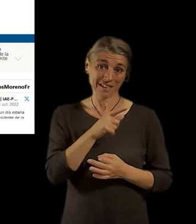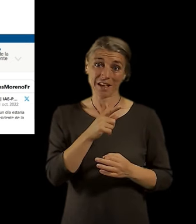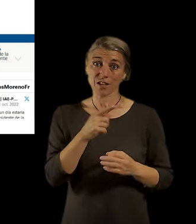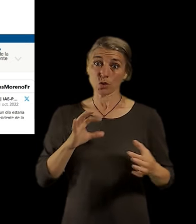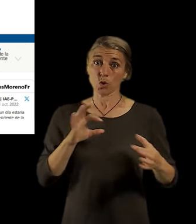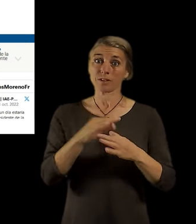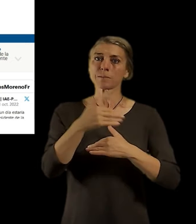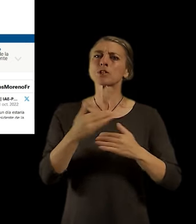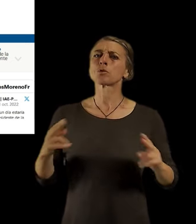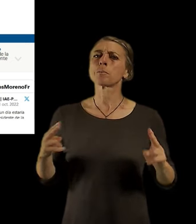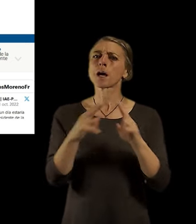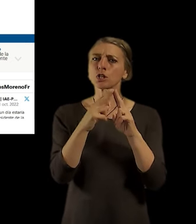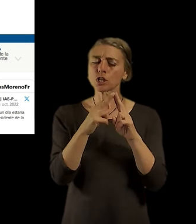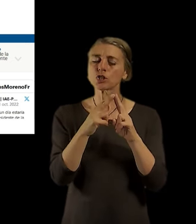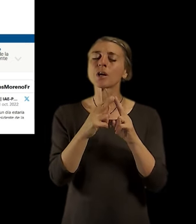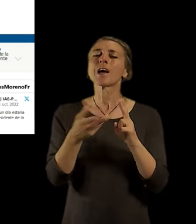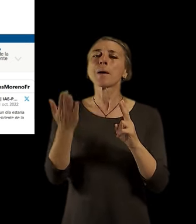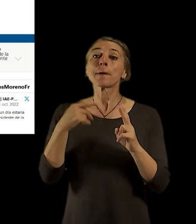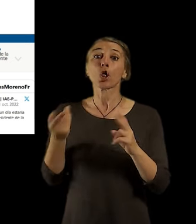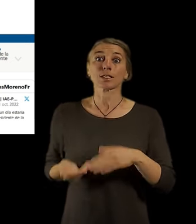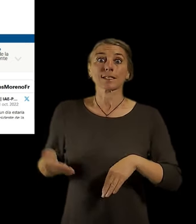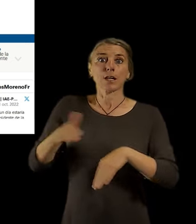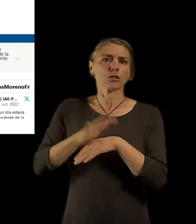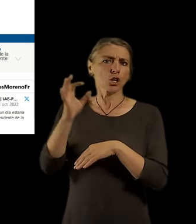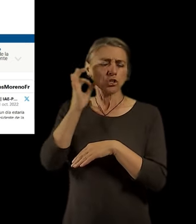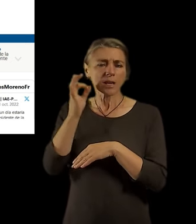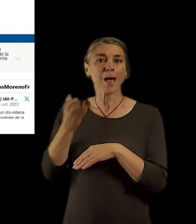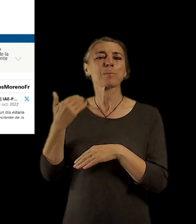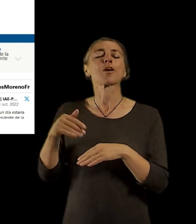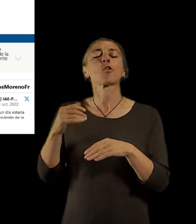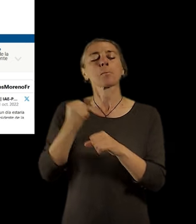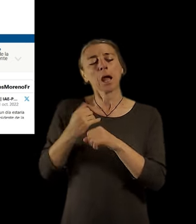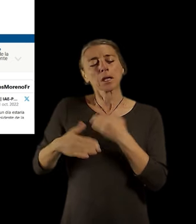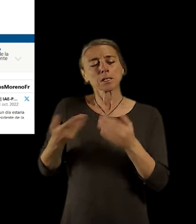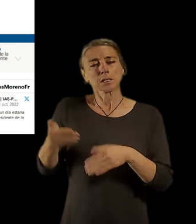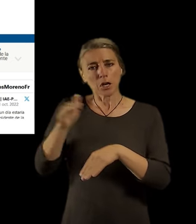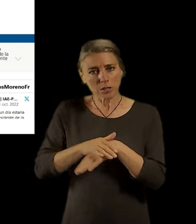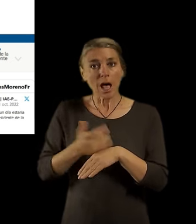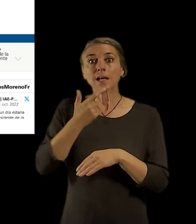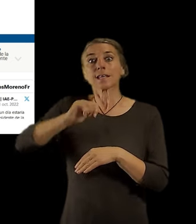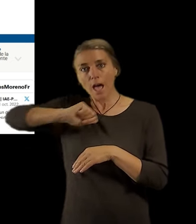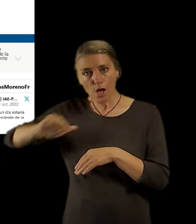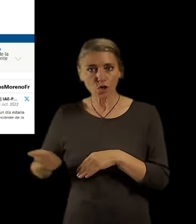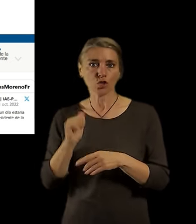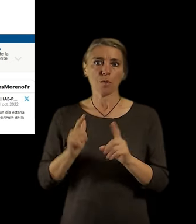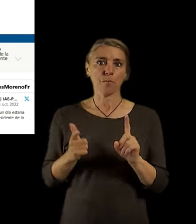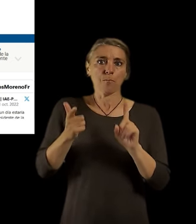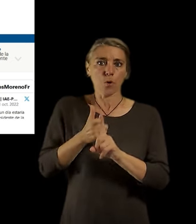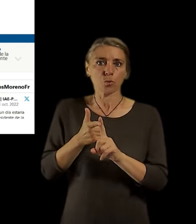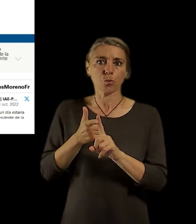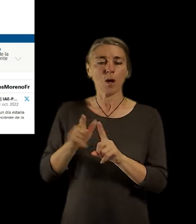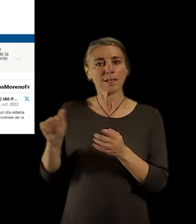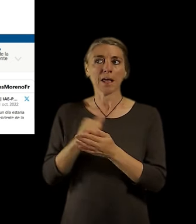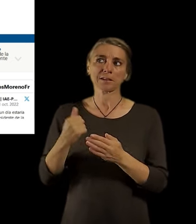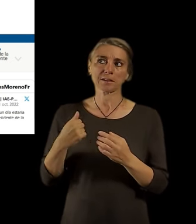se pokoušá o znovu zvolení, využila toho jeho konceptu a pro své heslo Paris en commune, jako společná